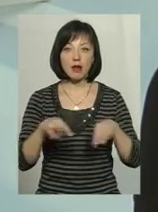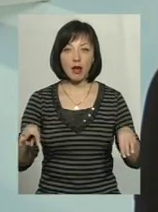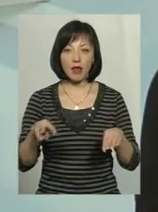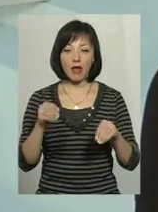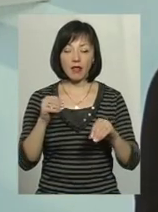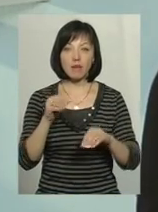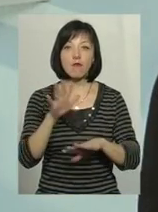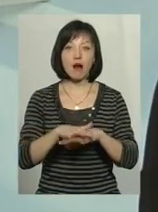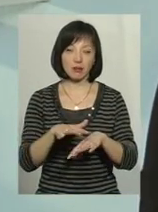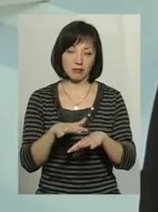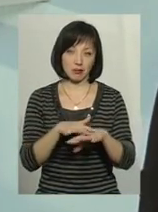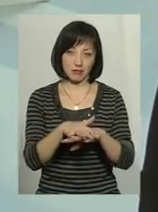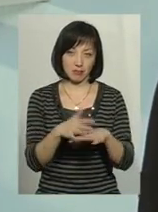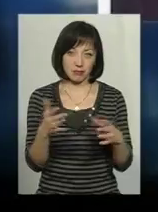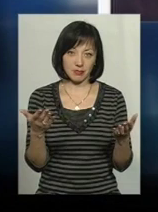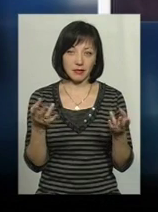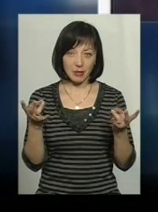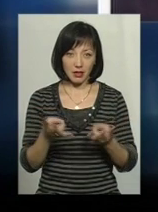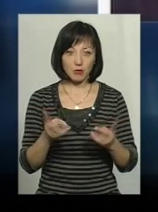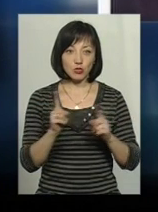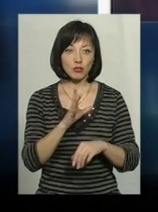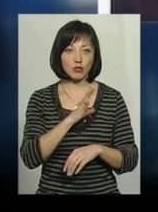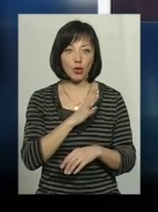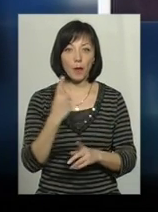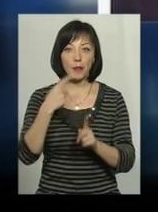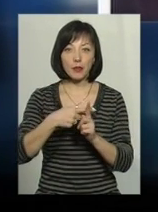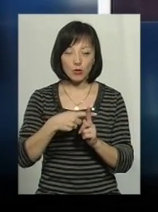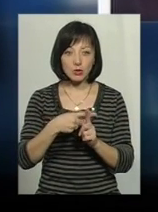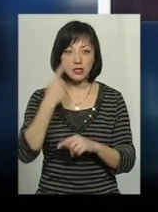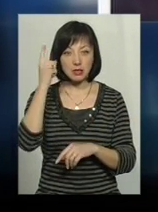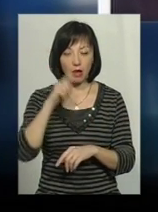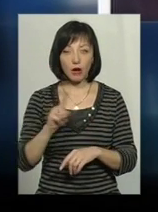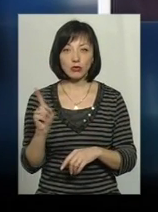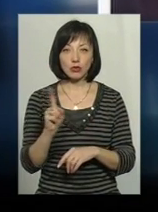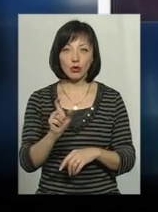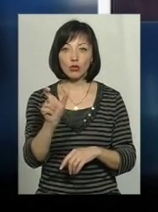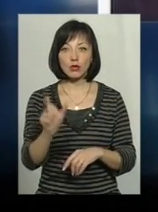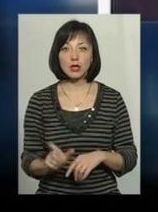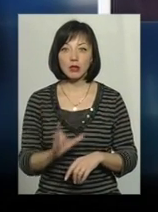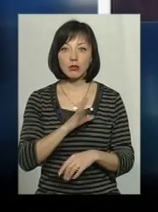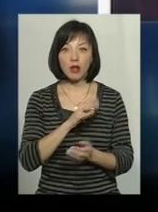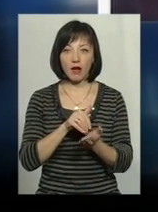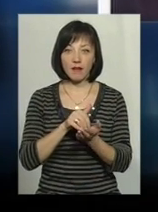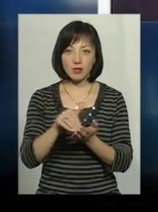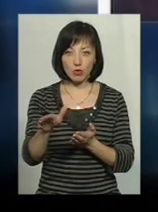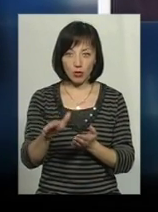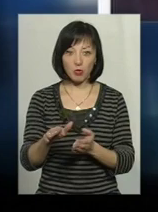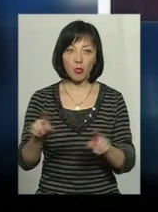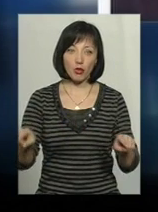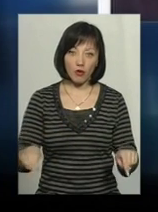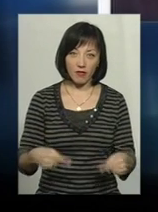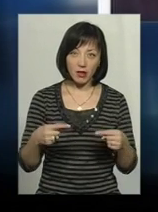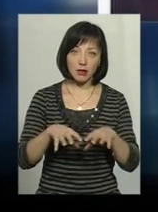безготівковий. Це треба ж було... Плюс, знаючи те, що людина була відстороненою, вона ж поновилася на